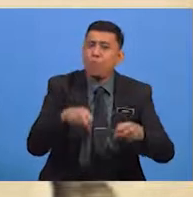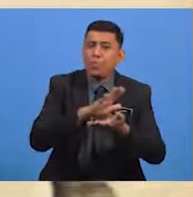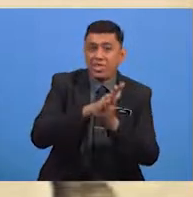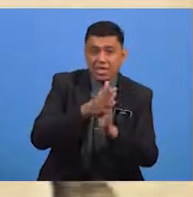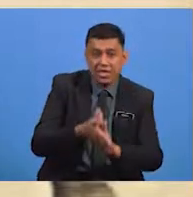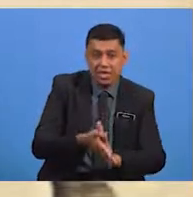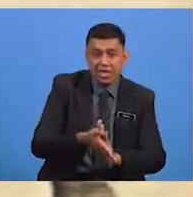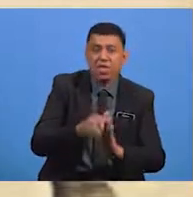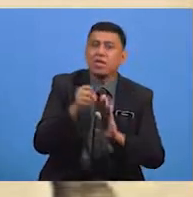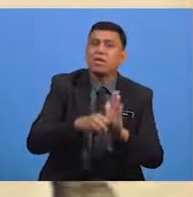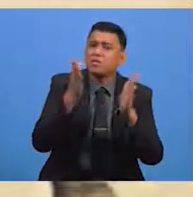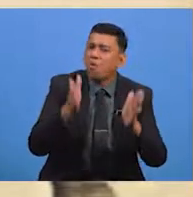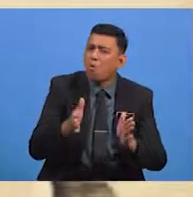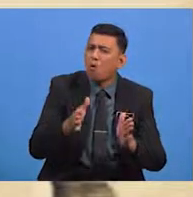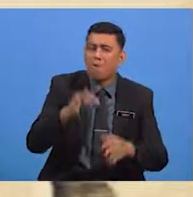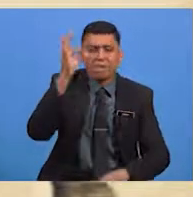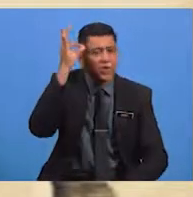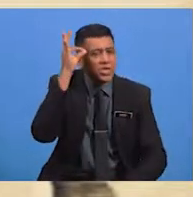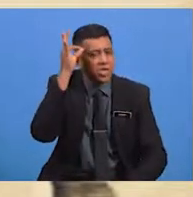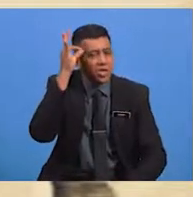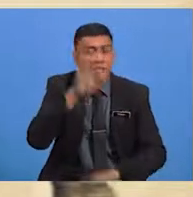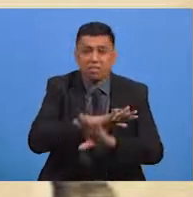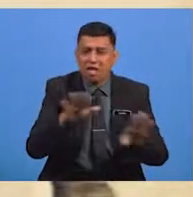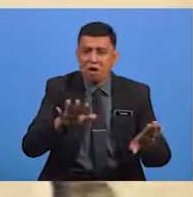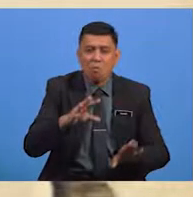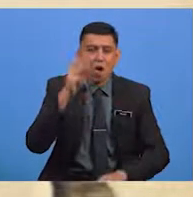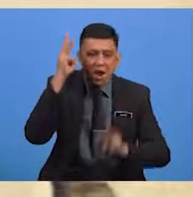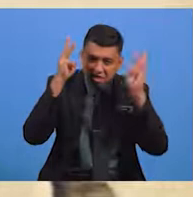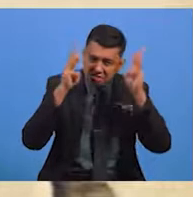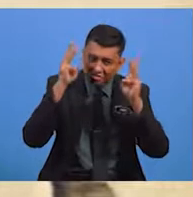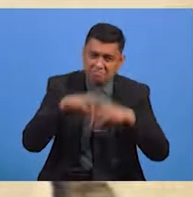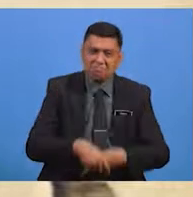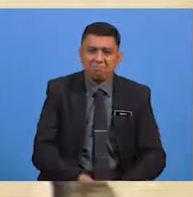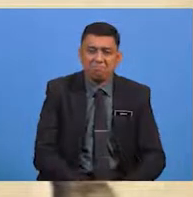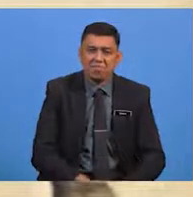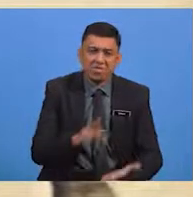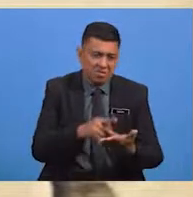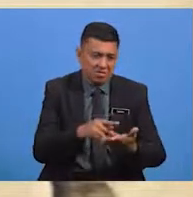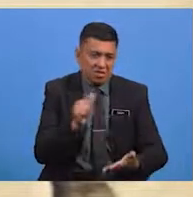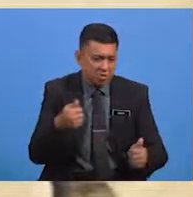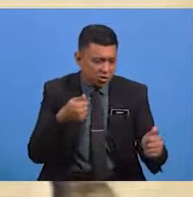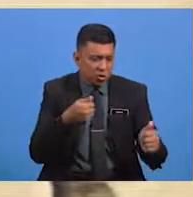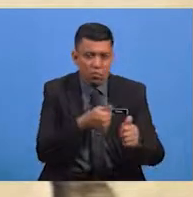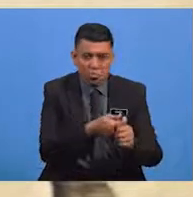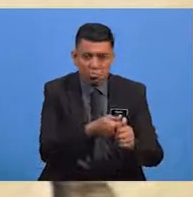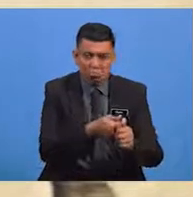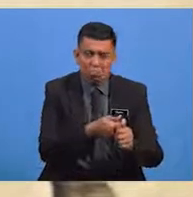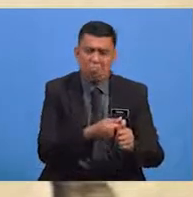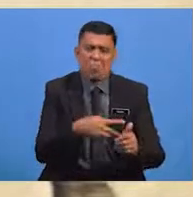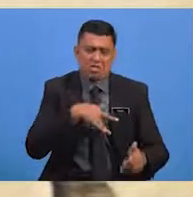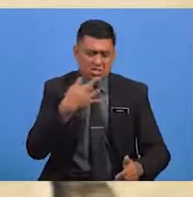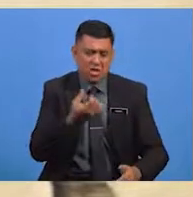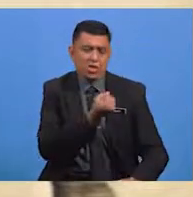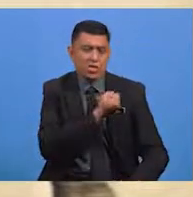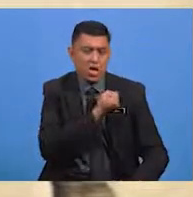Menjadikan Seseorang Berfikiran Tidak Waras Sekiranya Sekiranya Dituruti Perasaan Kecewa